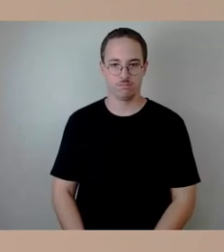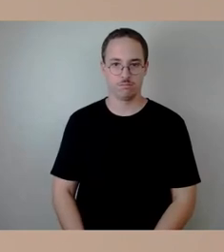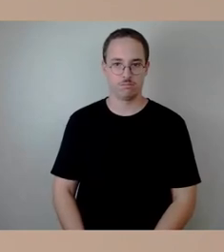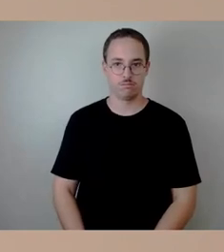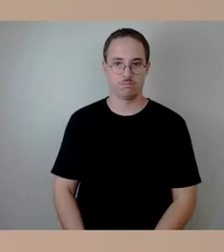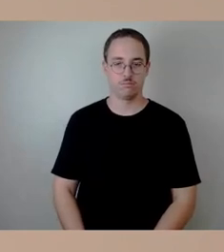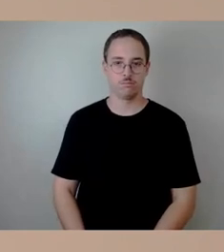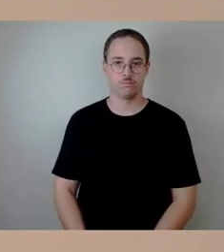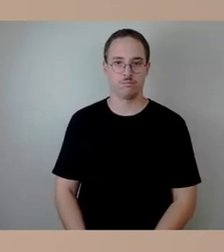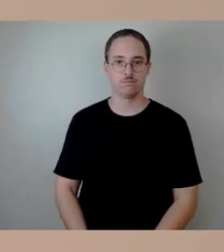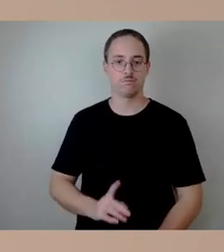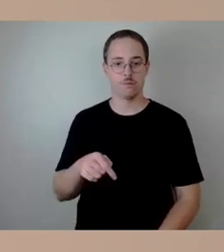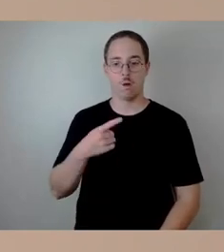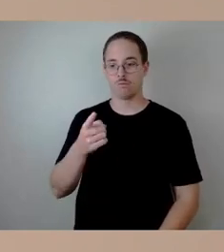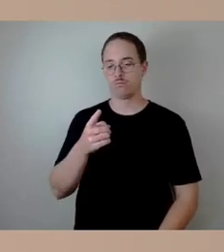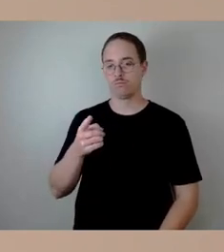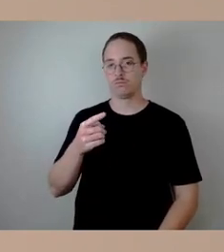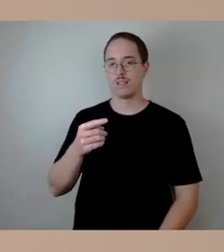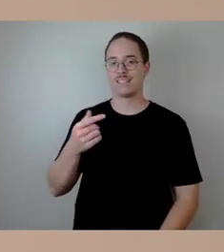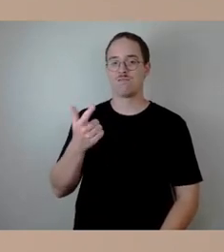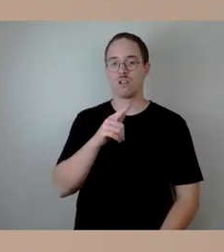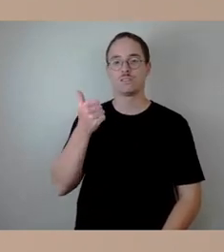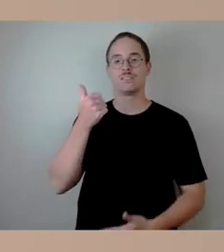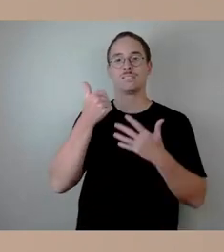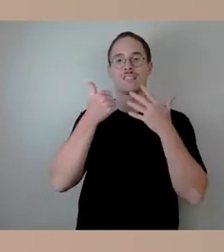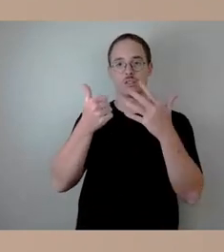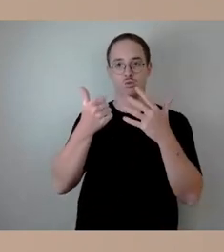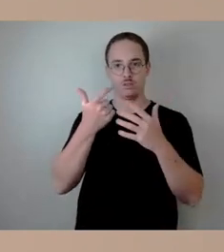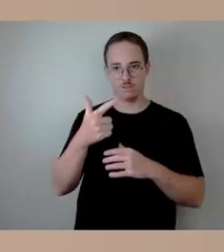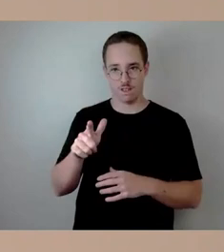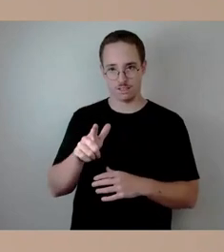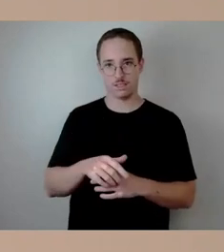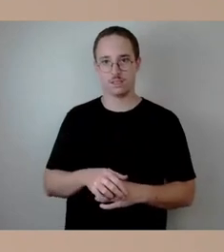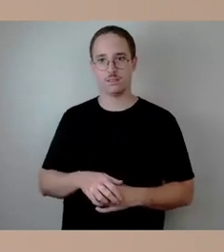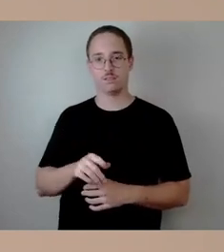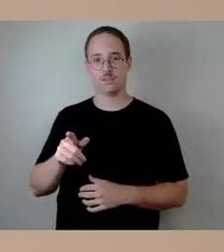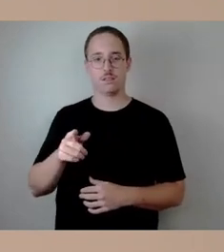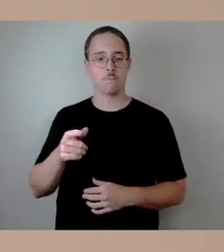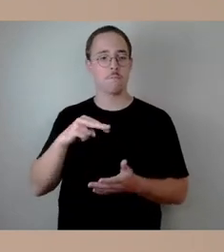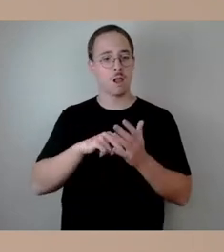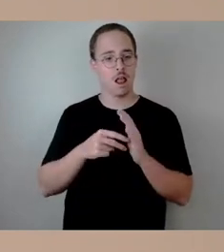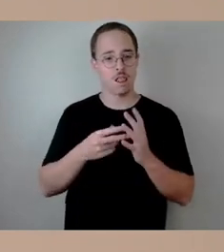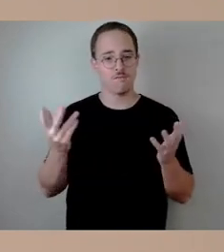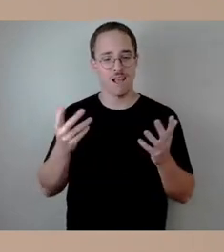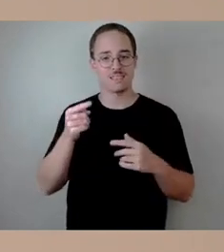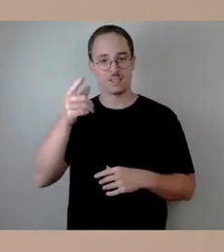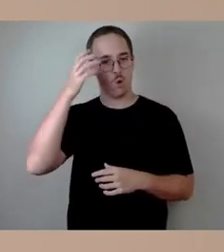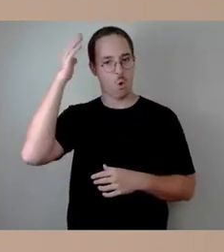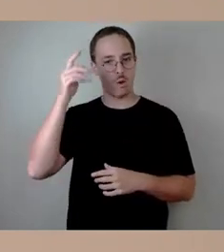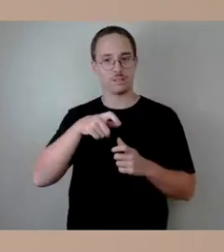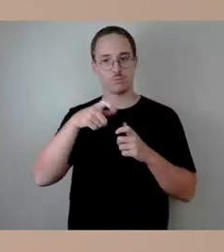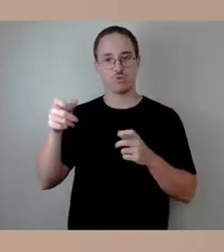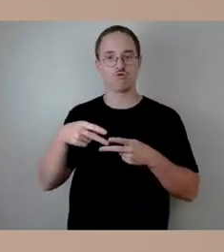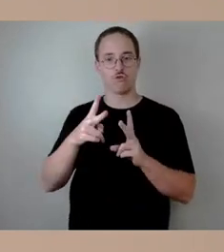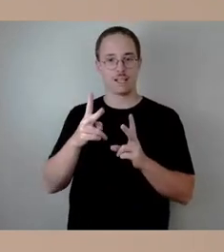ab Frühjahr 26 planen, die Königsbrücker Straße sozusagen süd zu bauen, der Herausforderung,